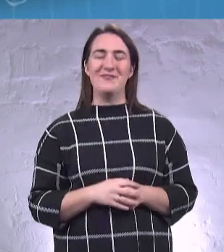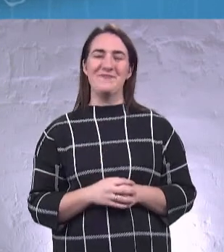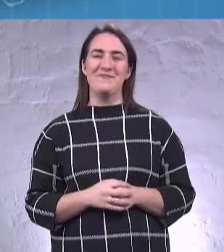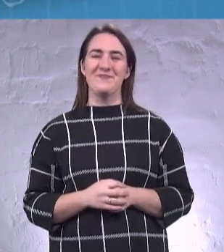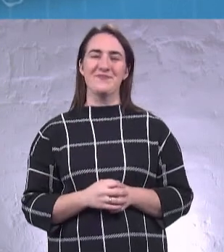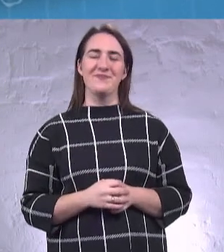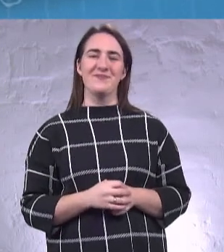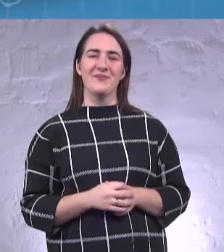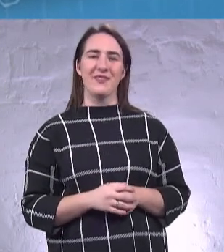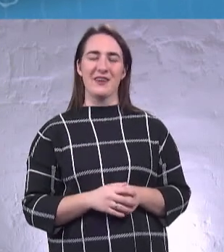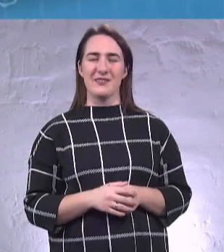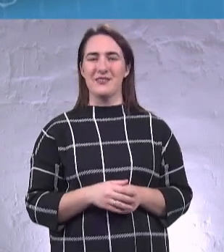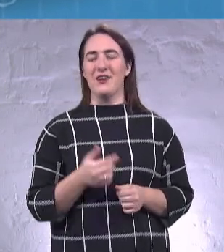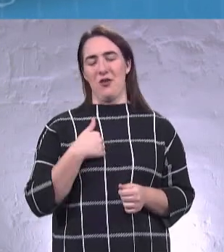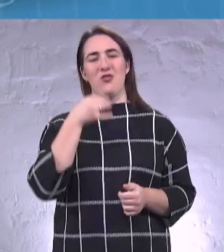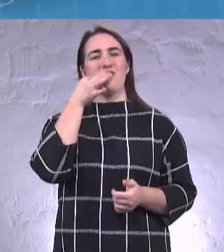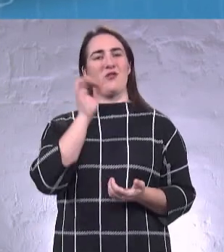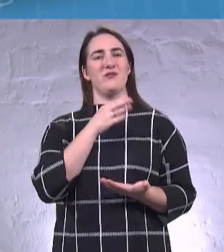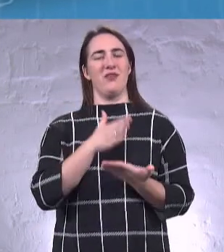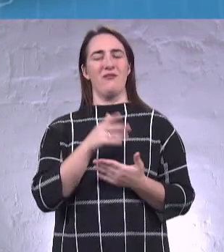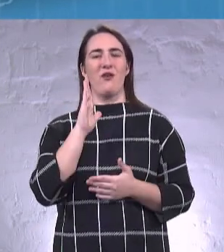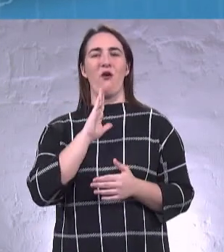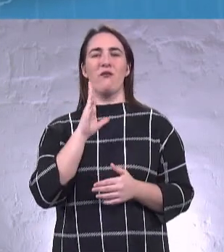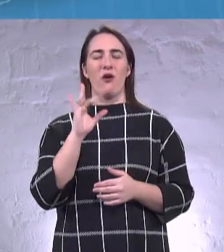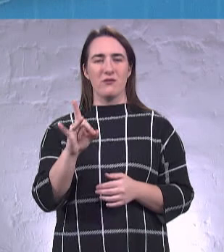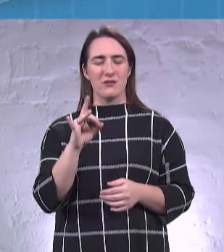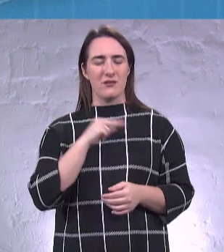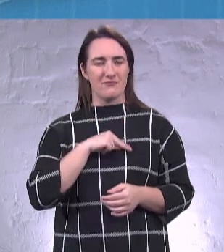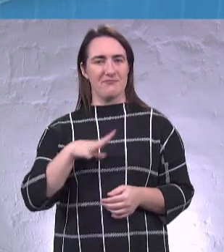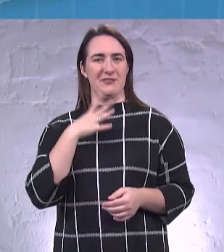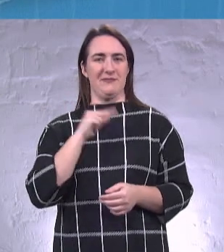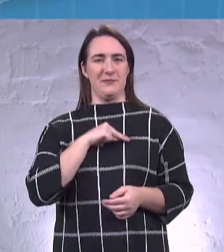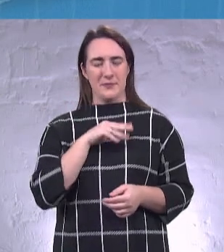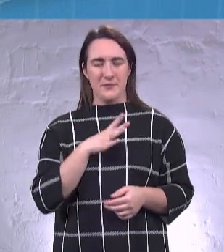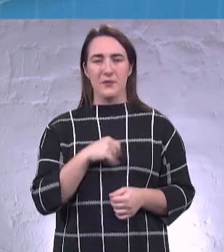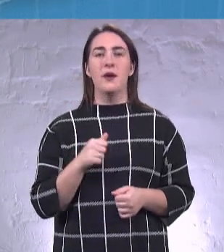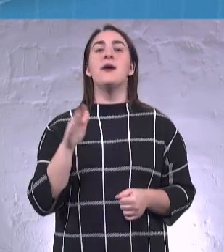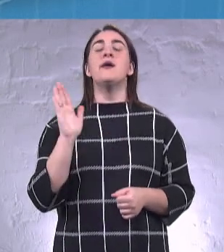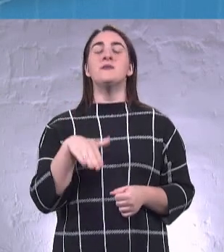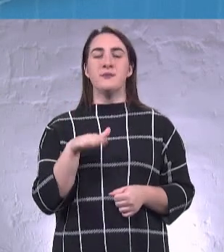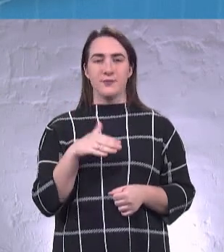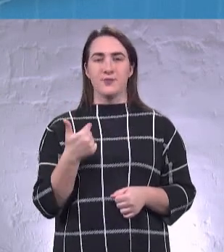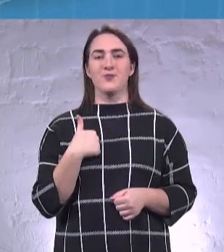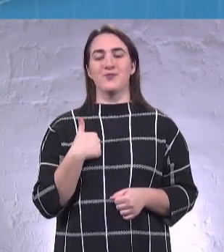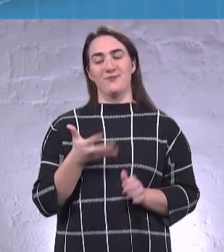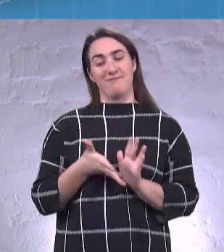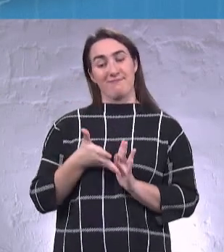Це такий певний досвід є, роботи в Верховній Раді, трискликання. А потім подав до